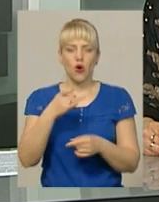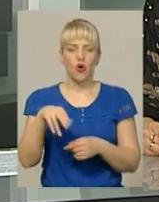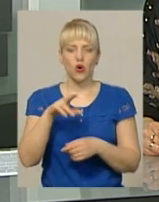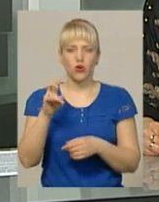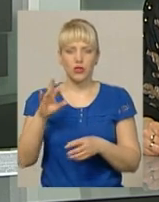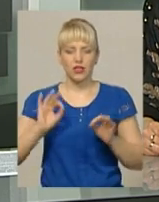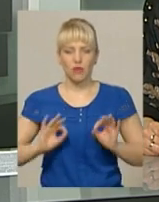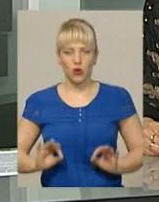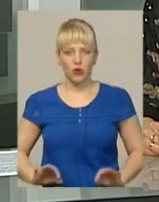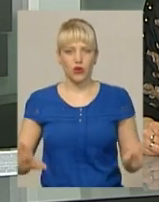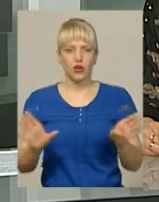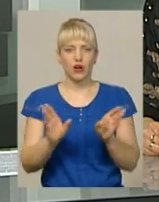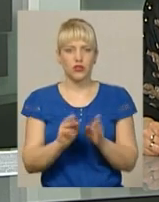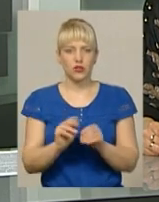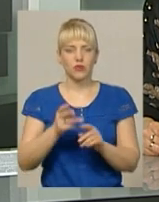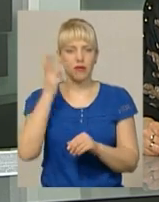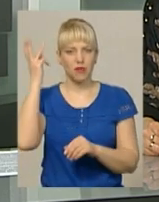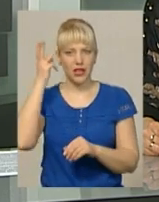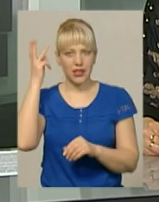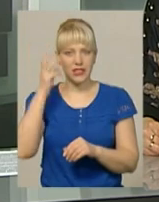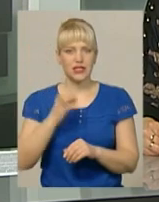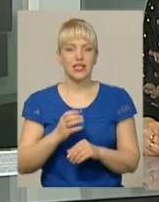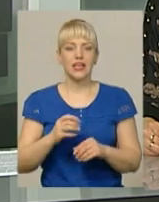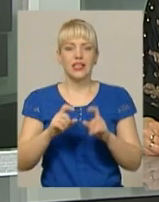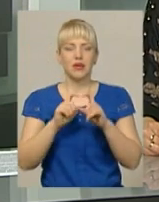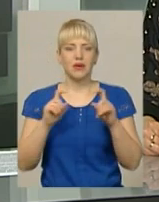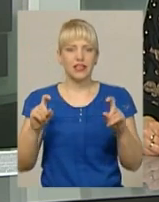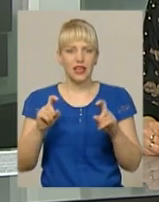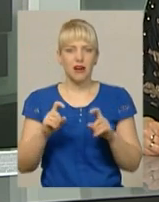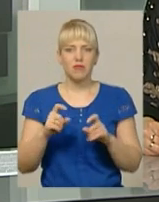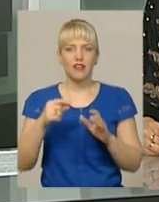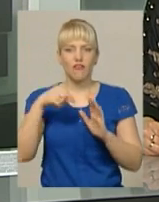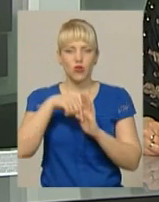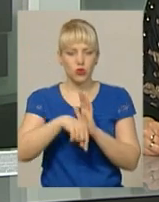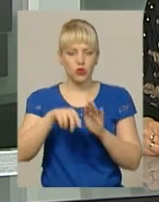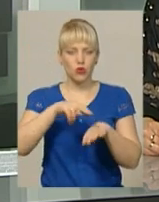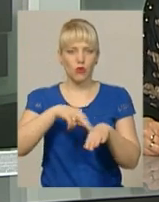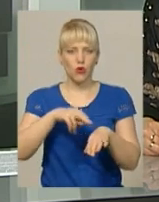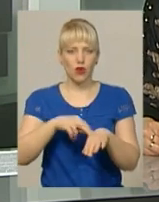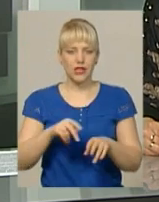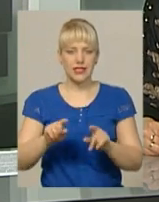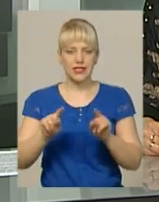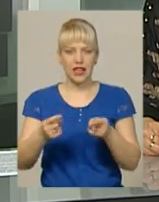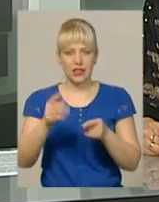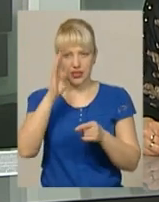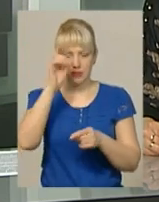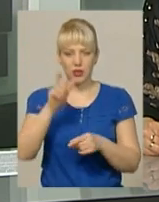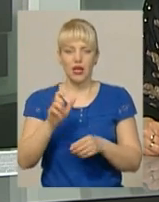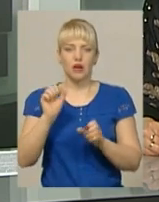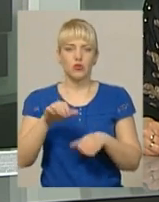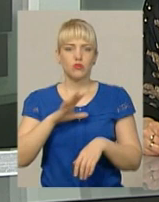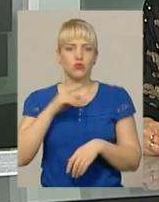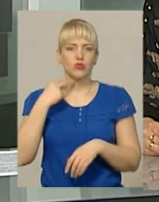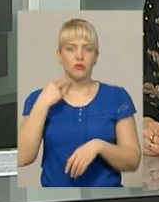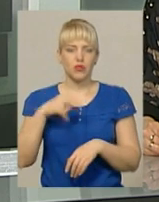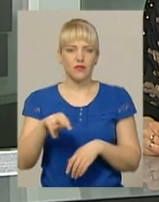співробітниками Хмельницького управління Департаменту внутрішньої безпеки Національної поліції затримали підозрюваного. Йому загрожує позбавлення волі від 5 до